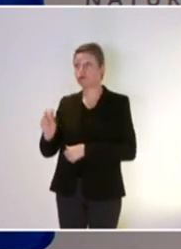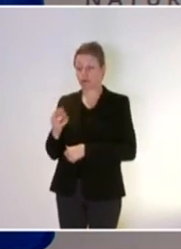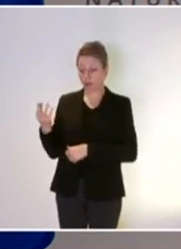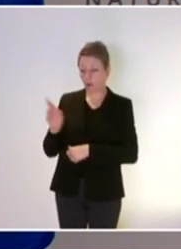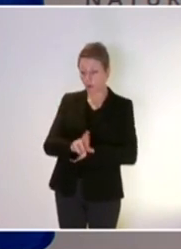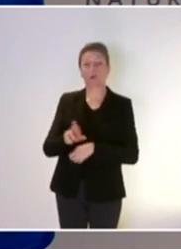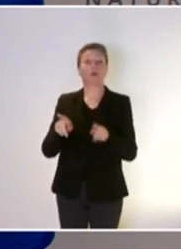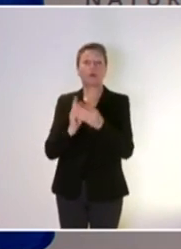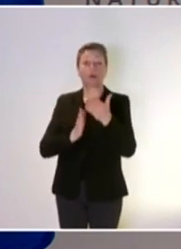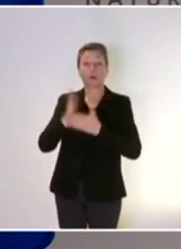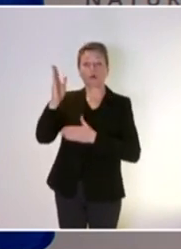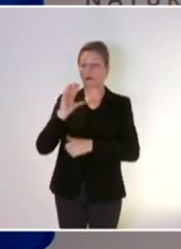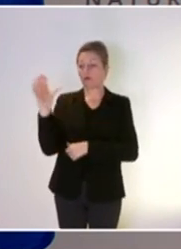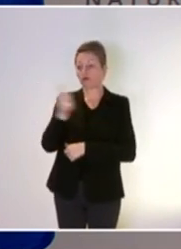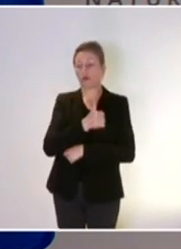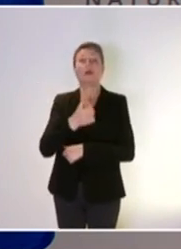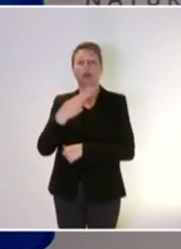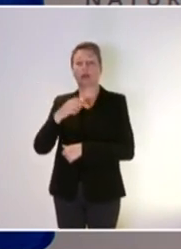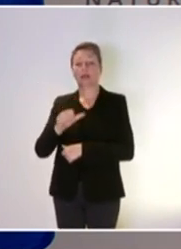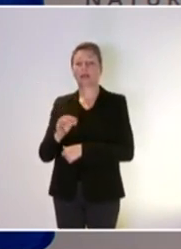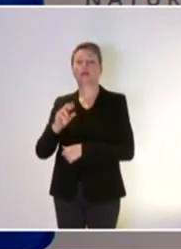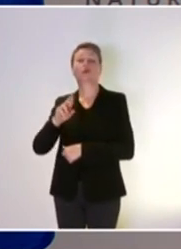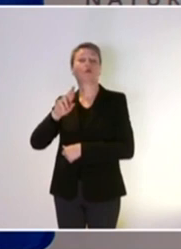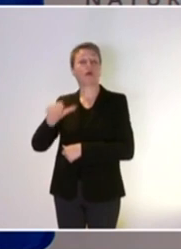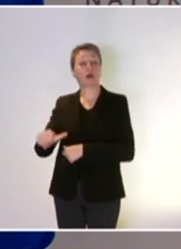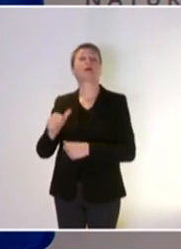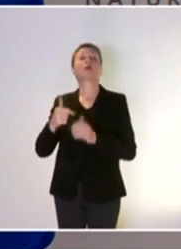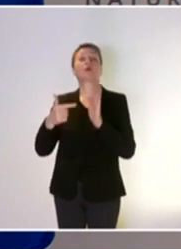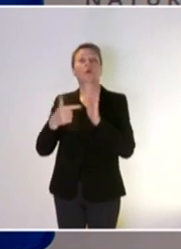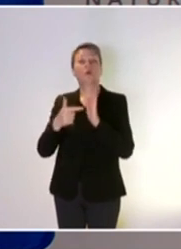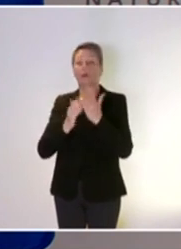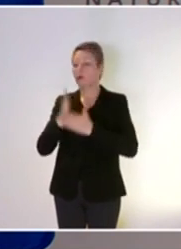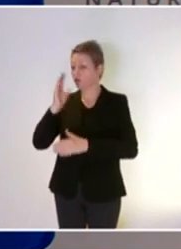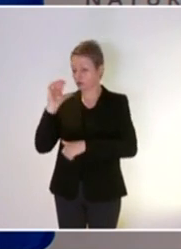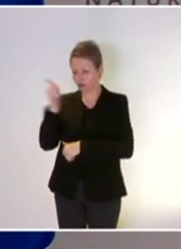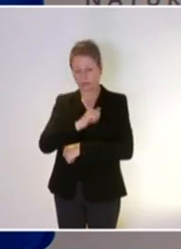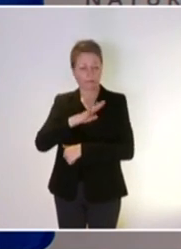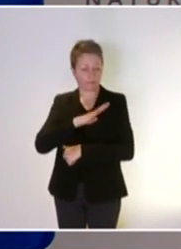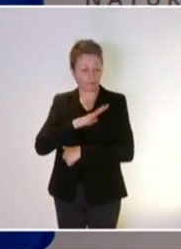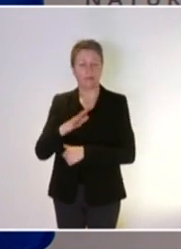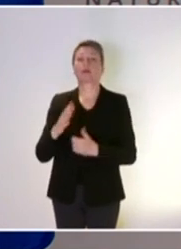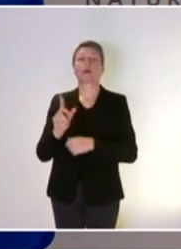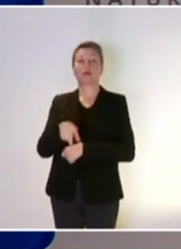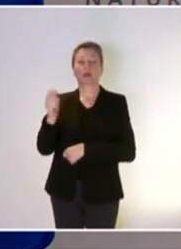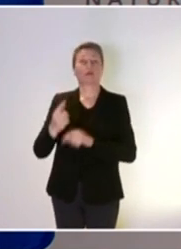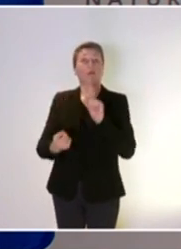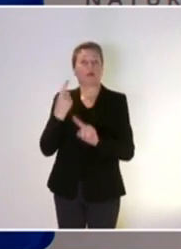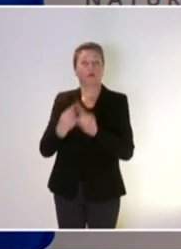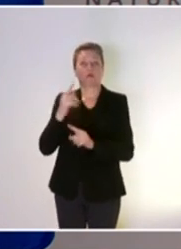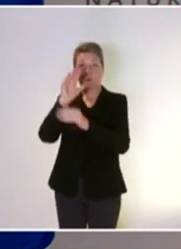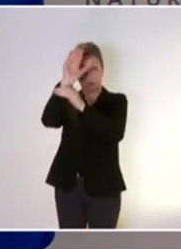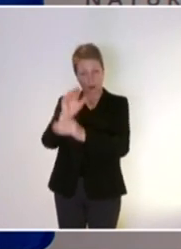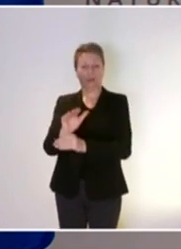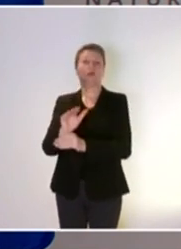et se lirent dans les projets de chaque Natura 2000. Alors, on peut aller, évidemment, et on a de gros enjeux sur la protection,